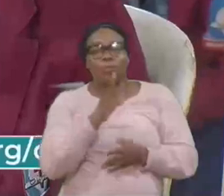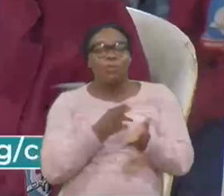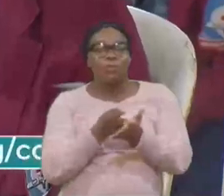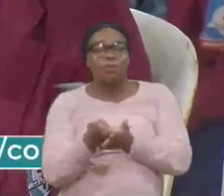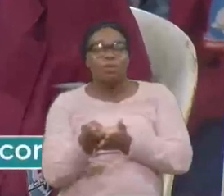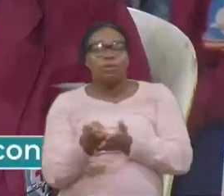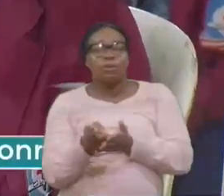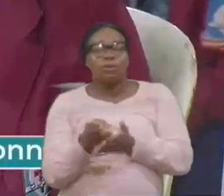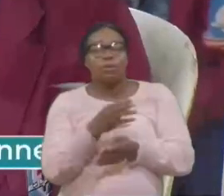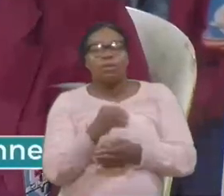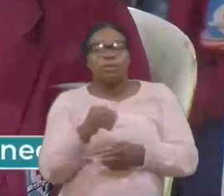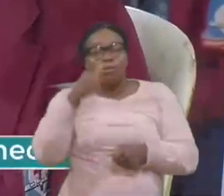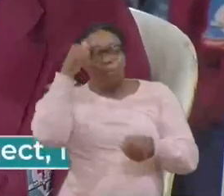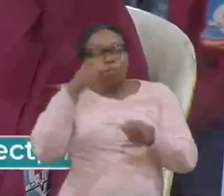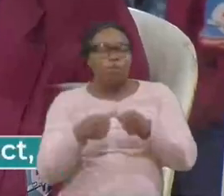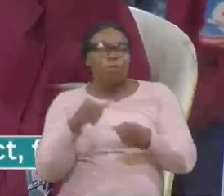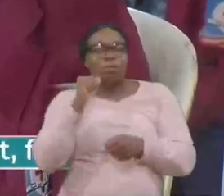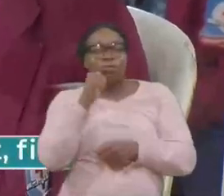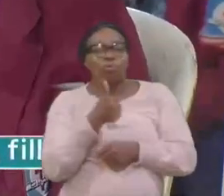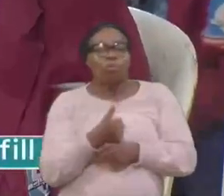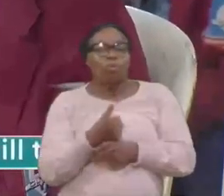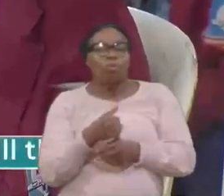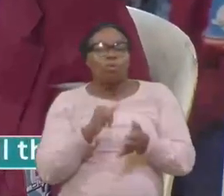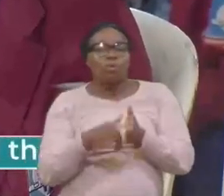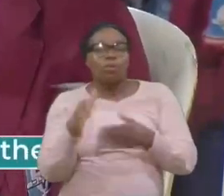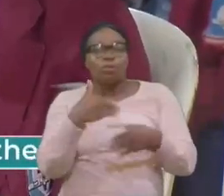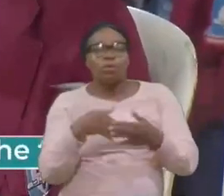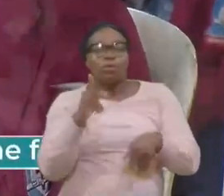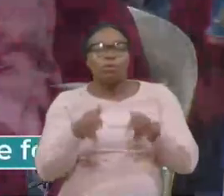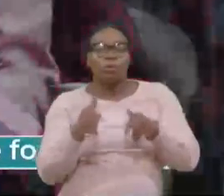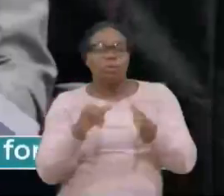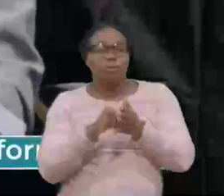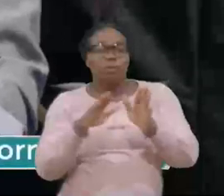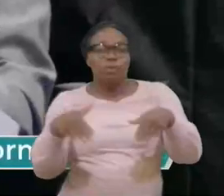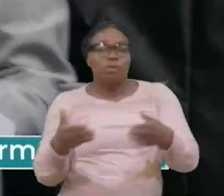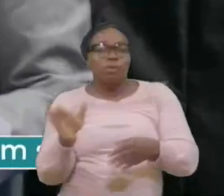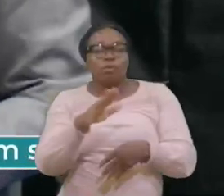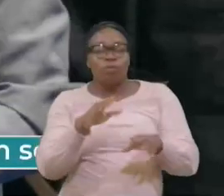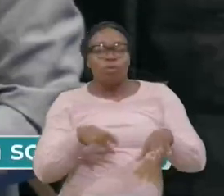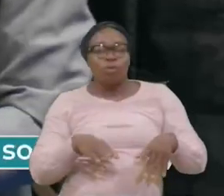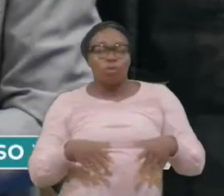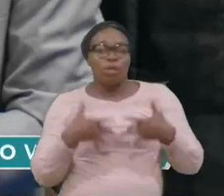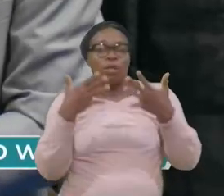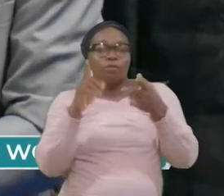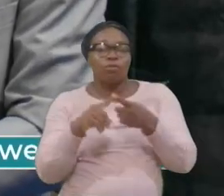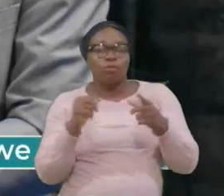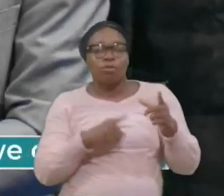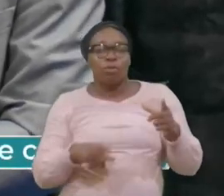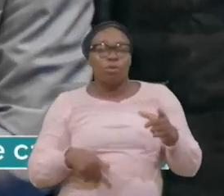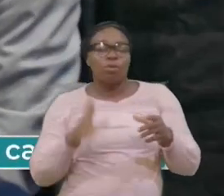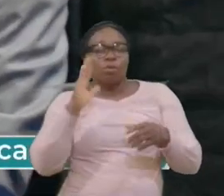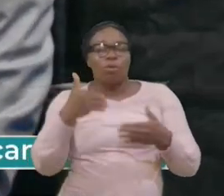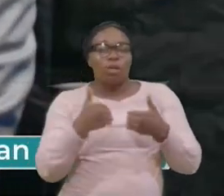Rassurez-vous, Que votre nom, Elle est dedans, Vous qui avez de votre vie, A Christ, Il y aura un programme